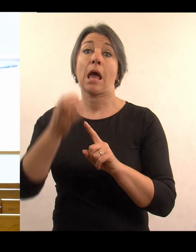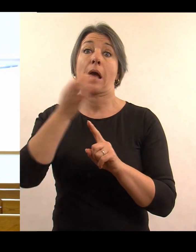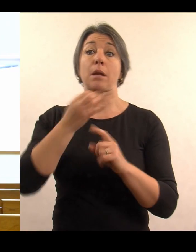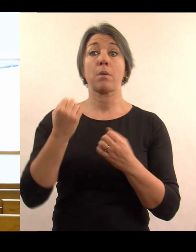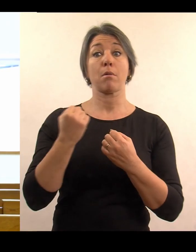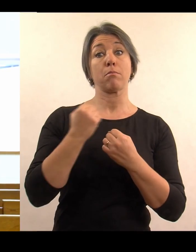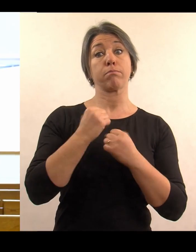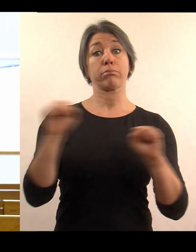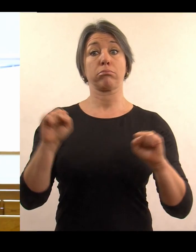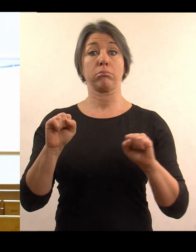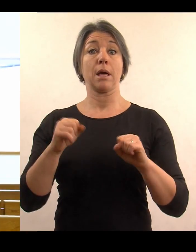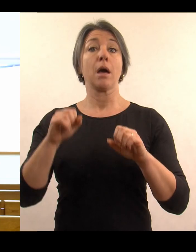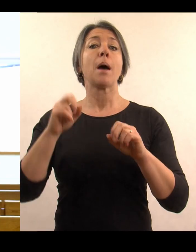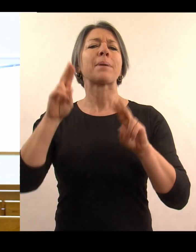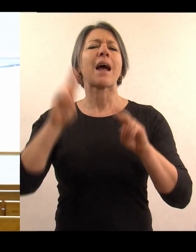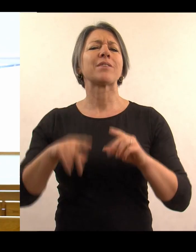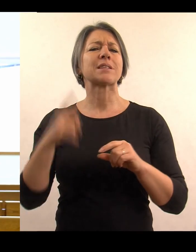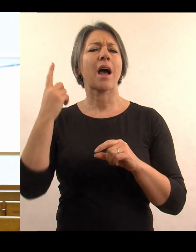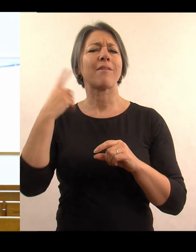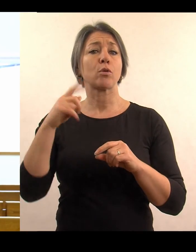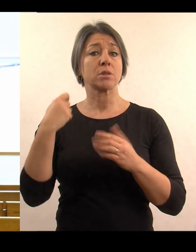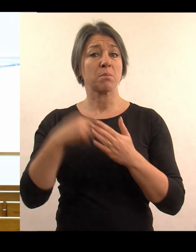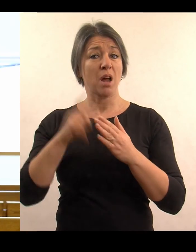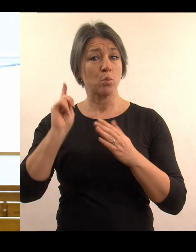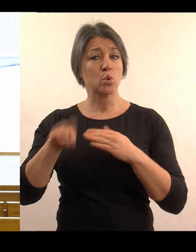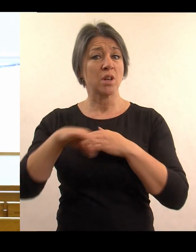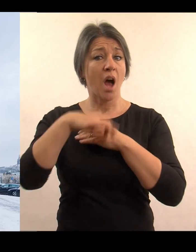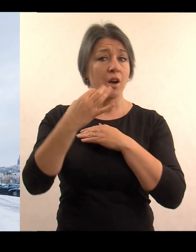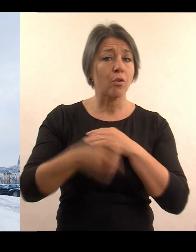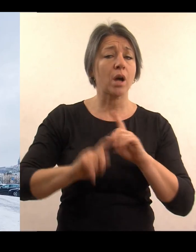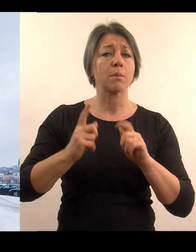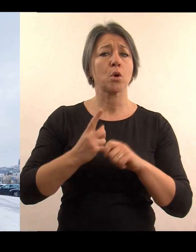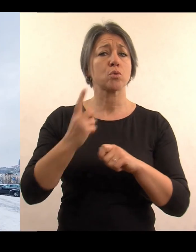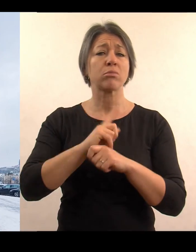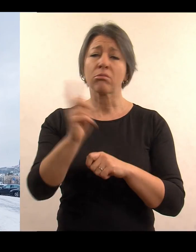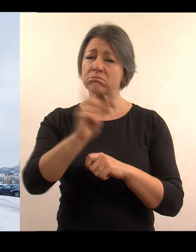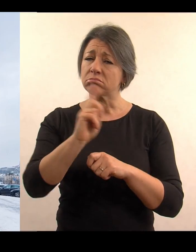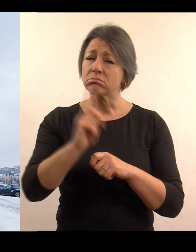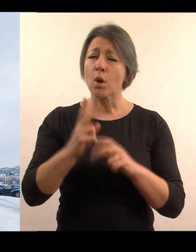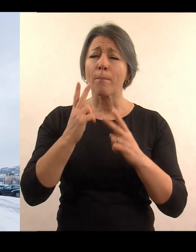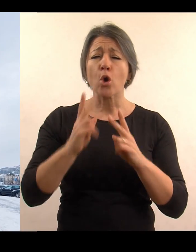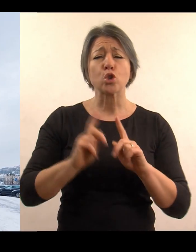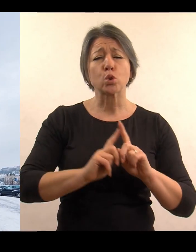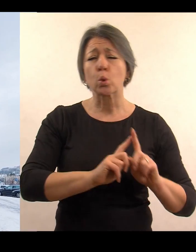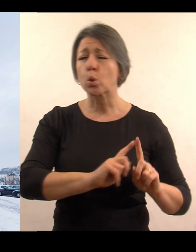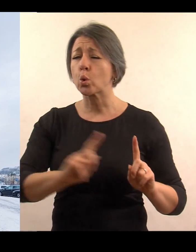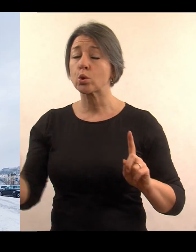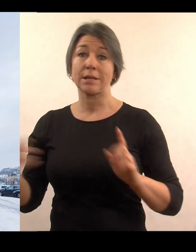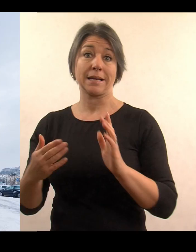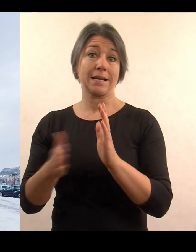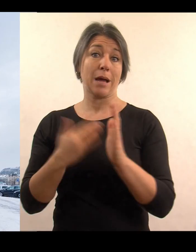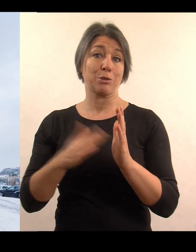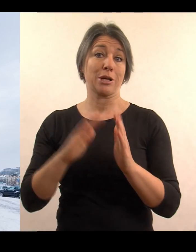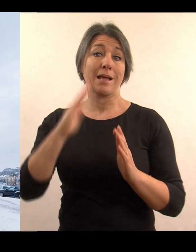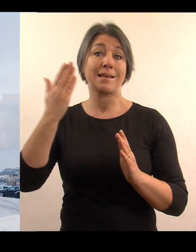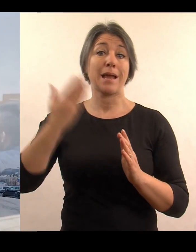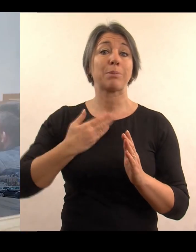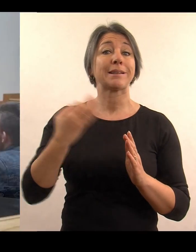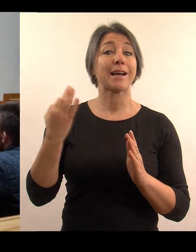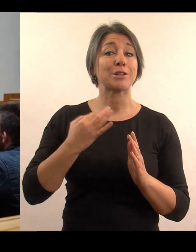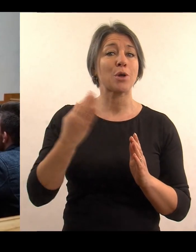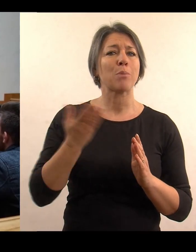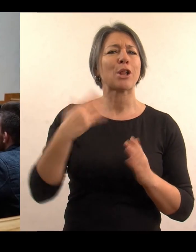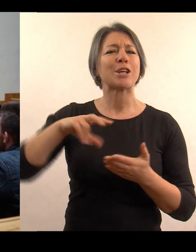být advokát nebo soudce, ale mám strašně hodně možností. Já jsem třeba přes fakultu dostala možnost vycestovat na